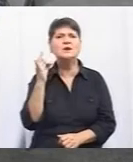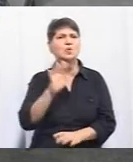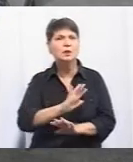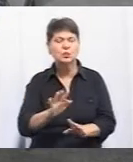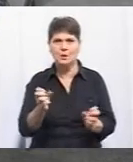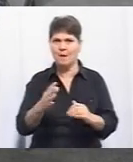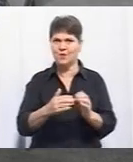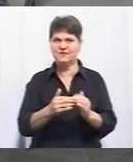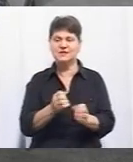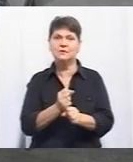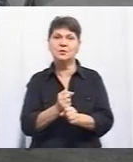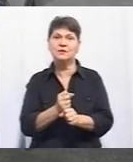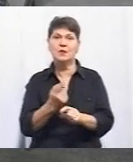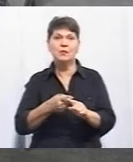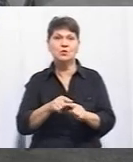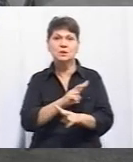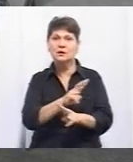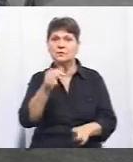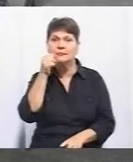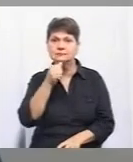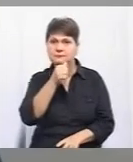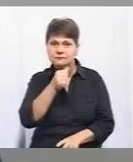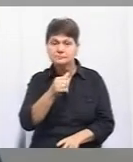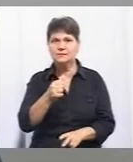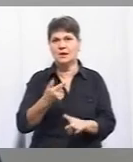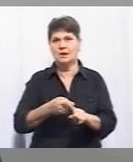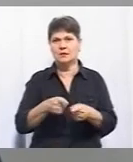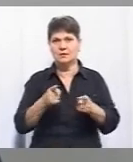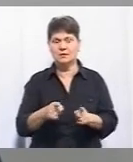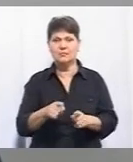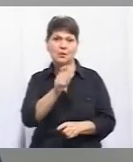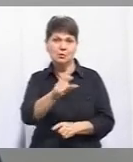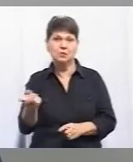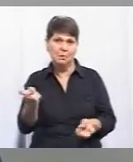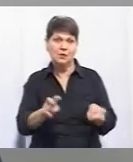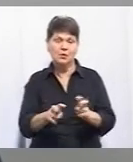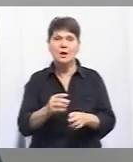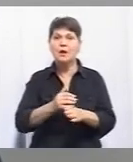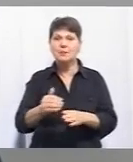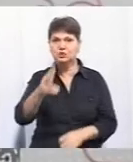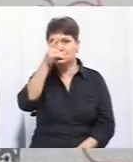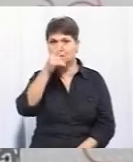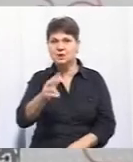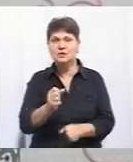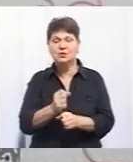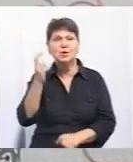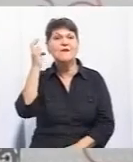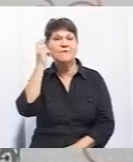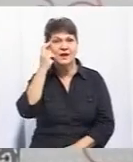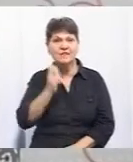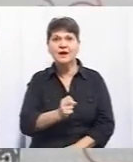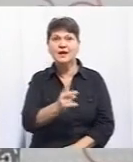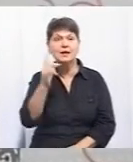з тобою професійно працюватимуть, і ніхто про це не дізнається, і це буде реально конфіденційно, то вони приходять. Після перших трьох місяців роботи в Київі кількість